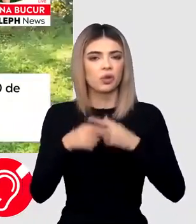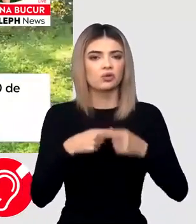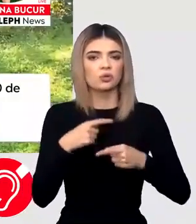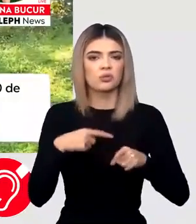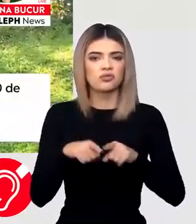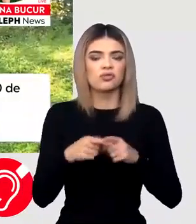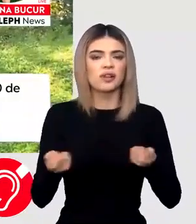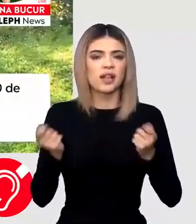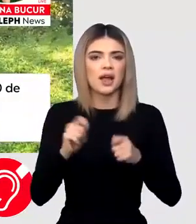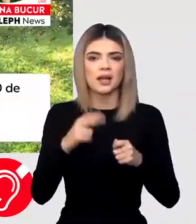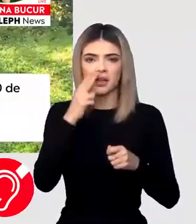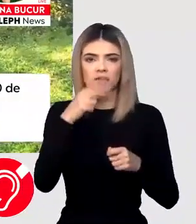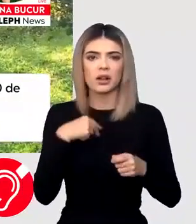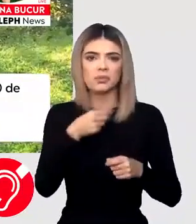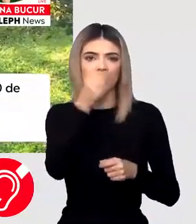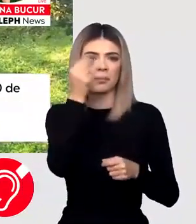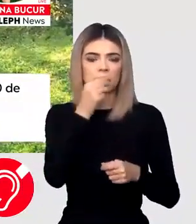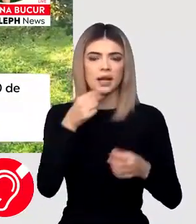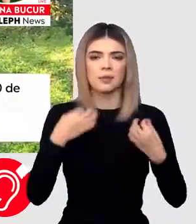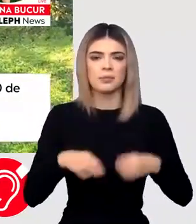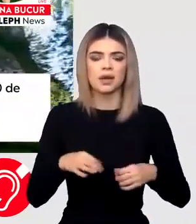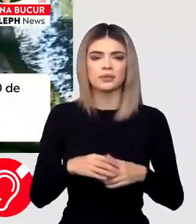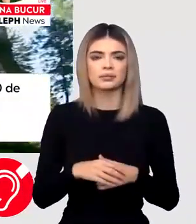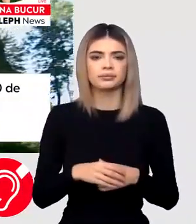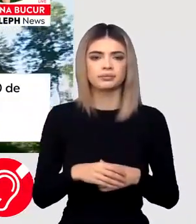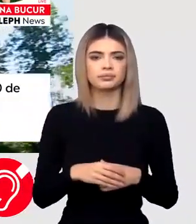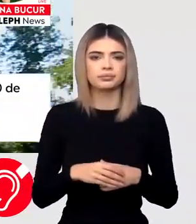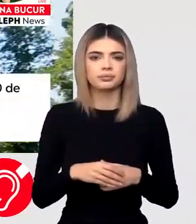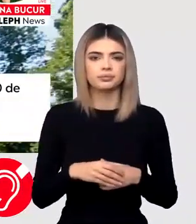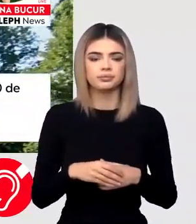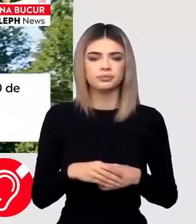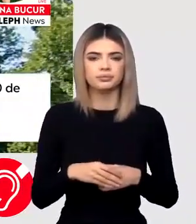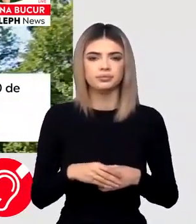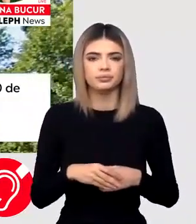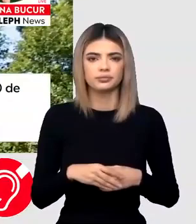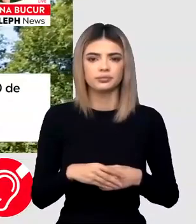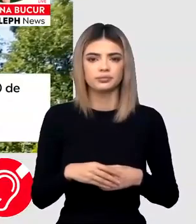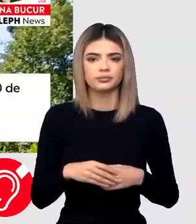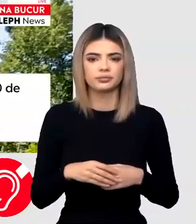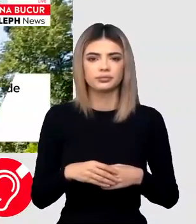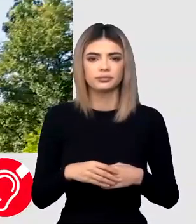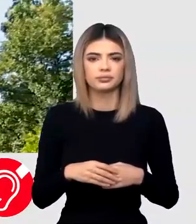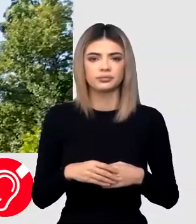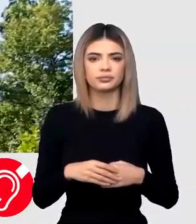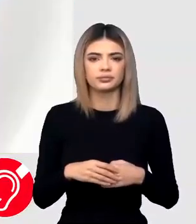se va încheia programul de make-up și styling. Mădălina, îți mulțumesc pentru informații.